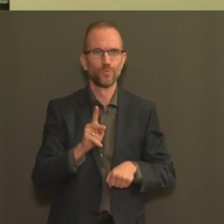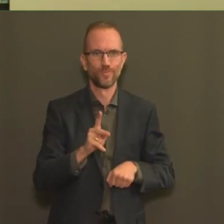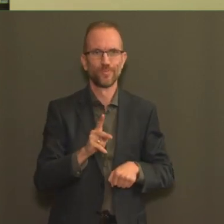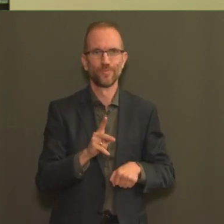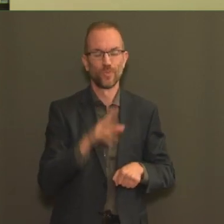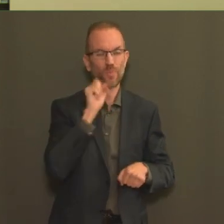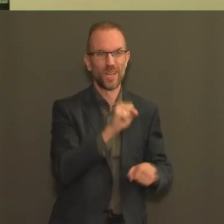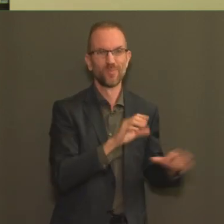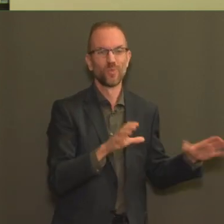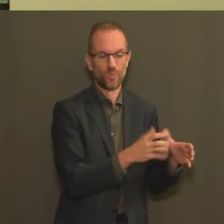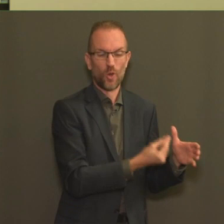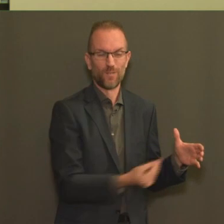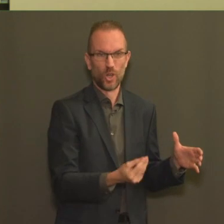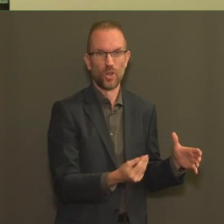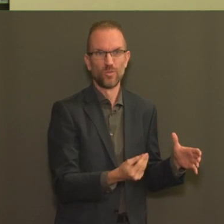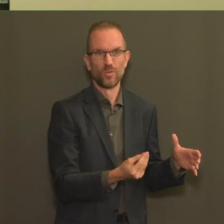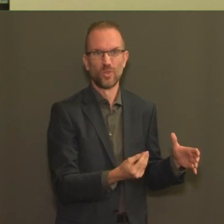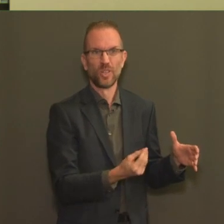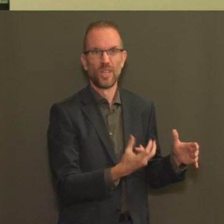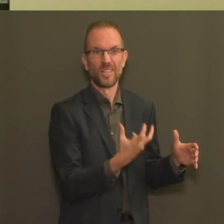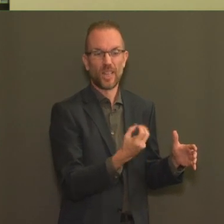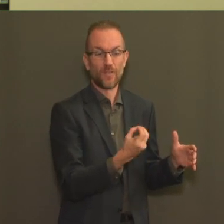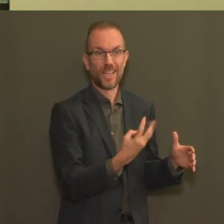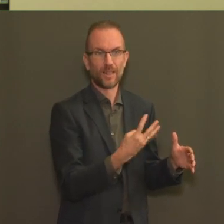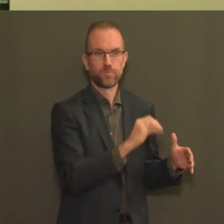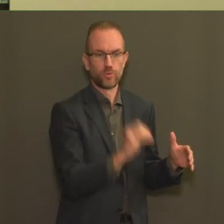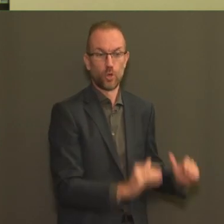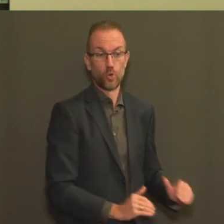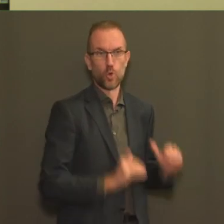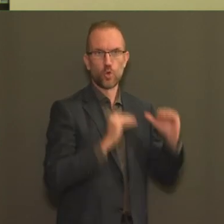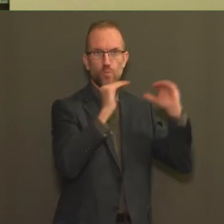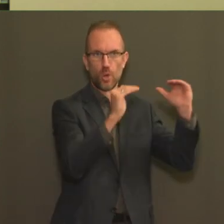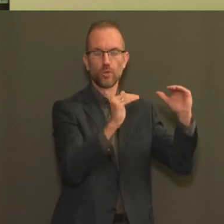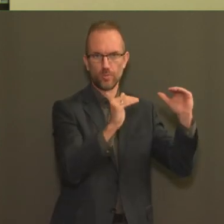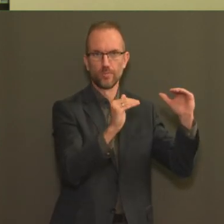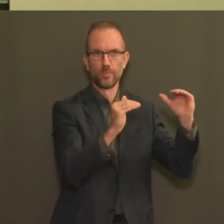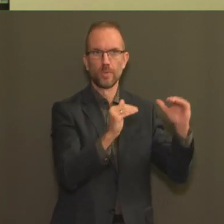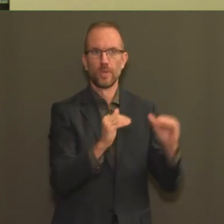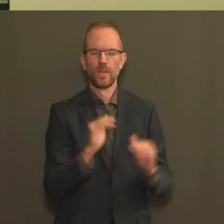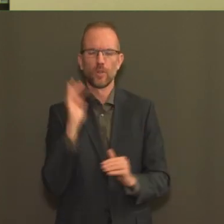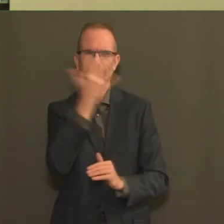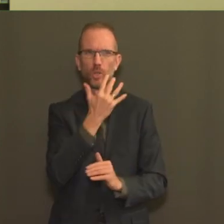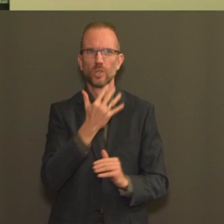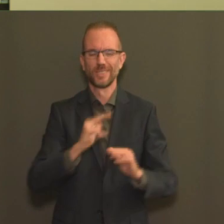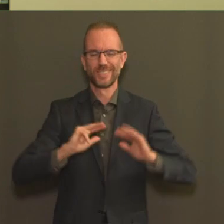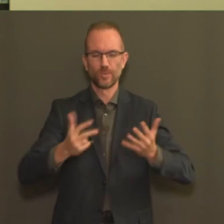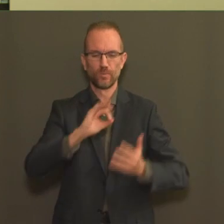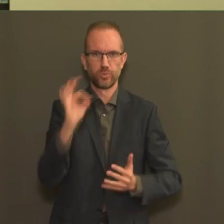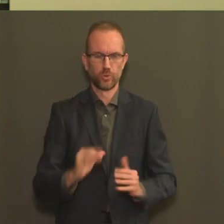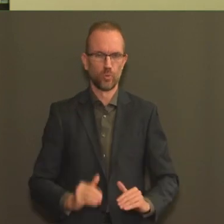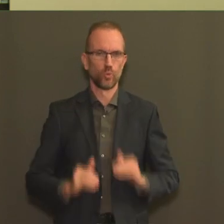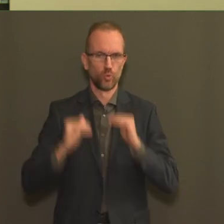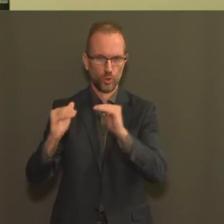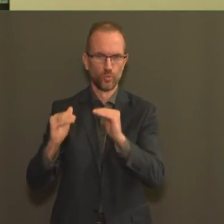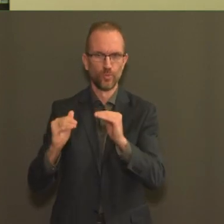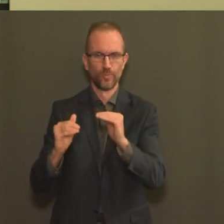enfants, avec 84%, et chez les adolescents, avec 18%. Ceci est partiellement une réalité,